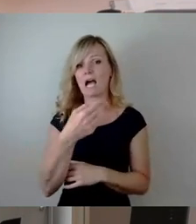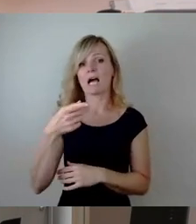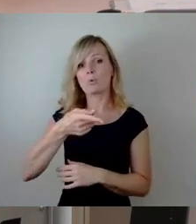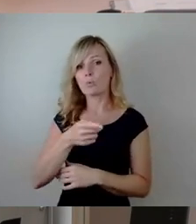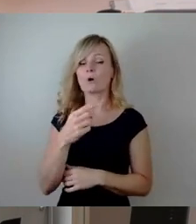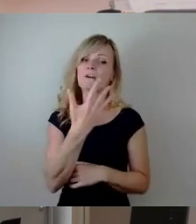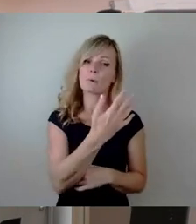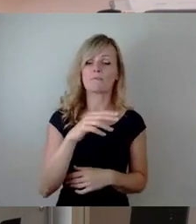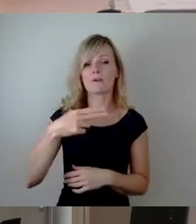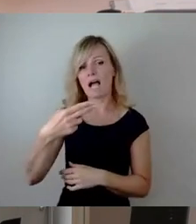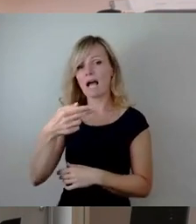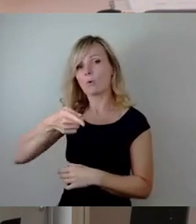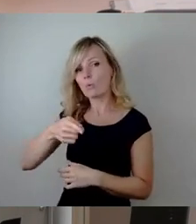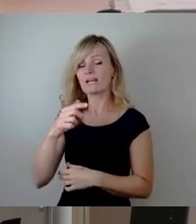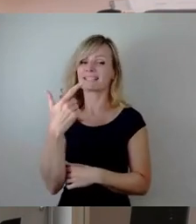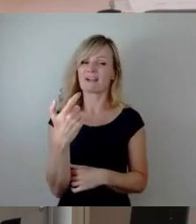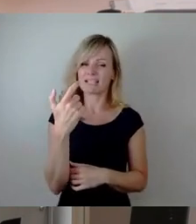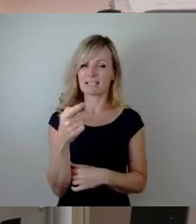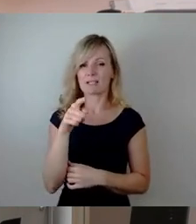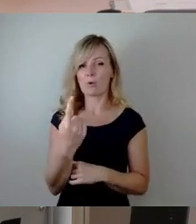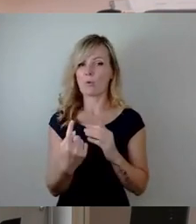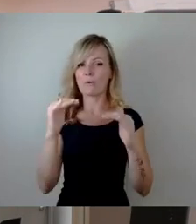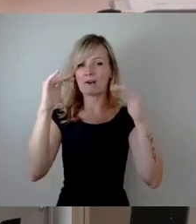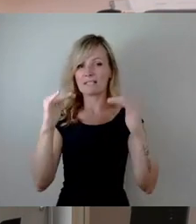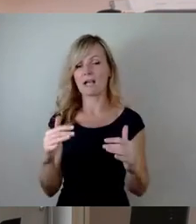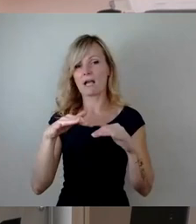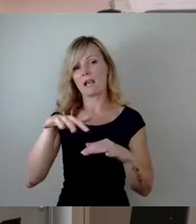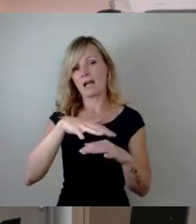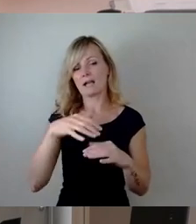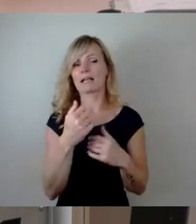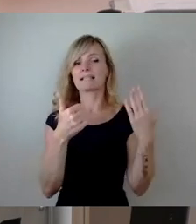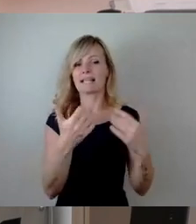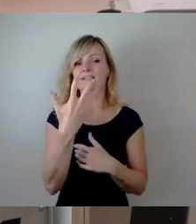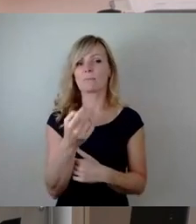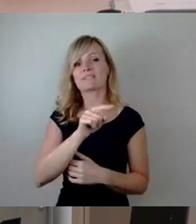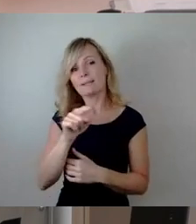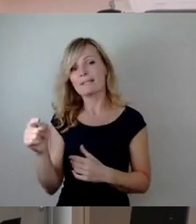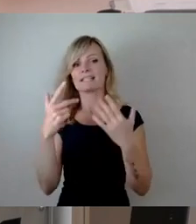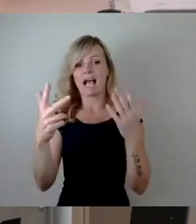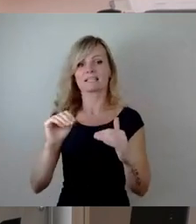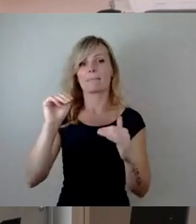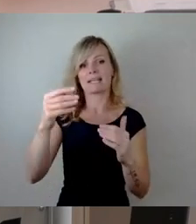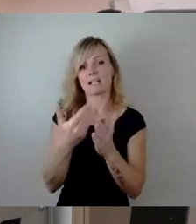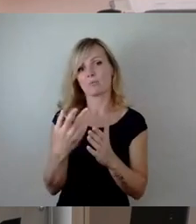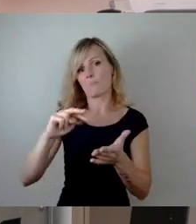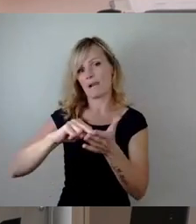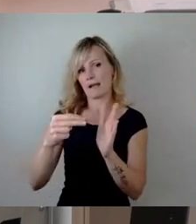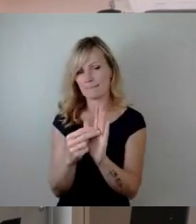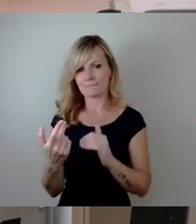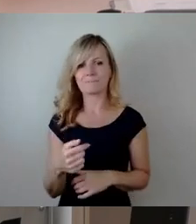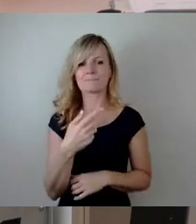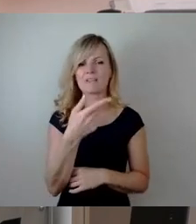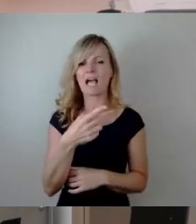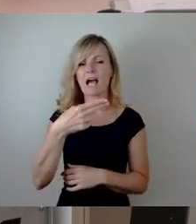sind Hochwasserlagen an der Augustusbrücke von 6,50 bis 8 Meter. HQ20 sind 8,20 Meter